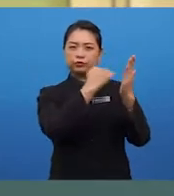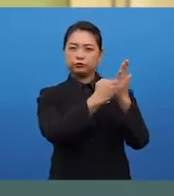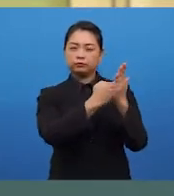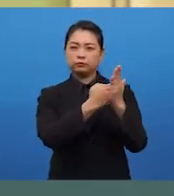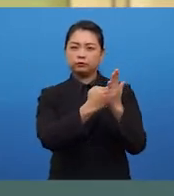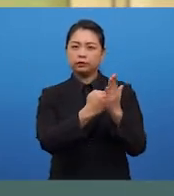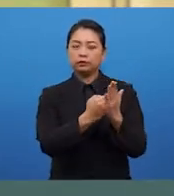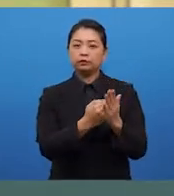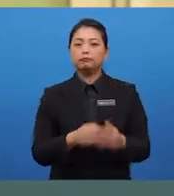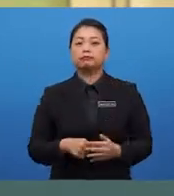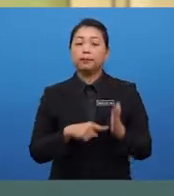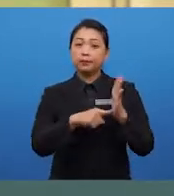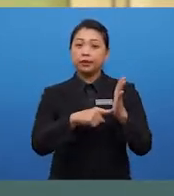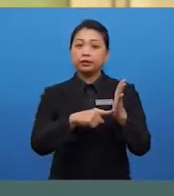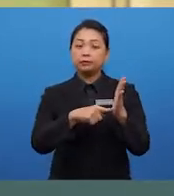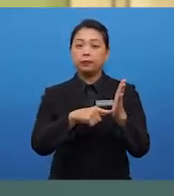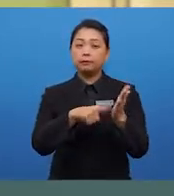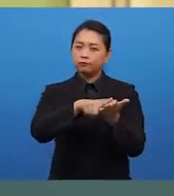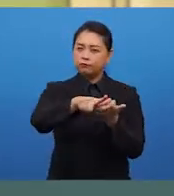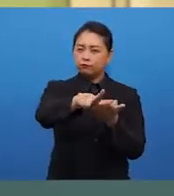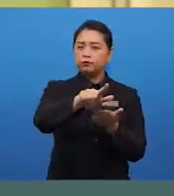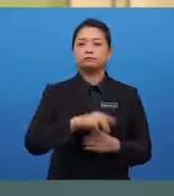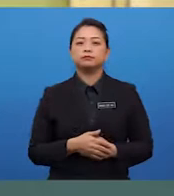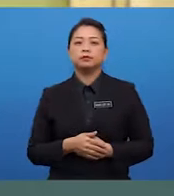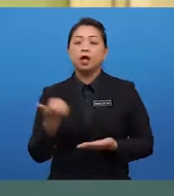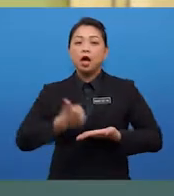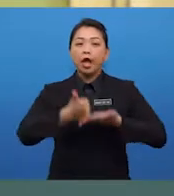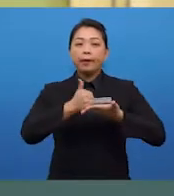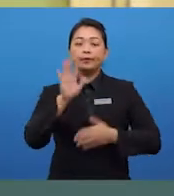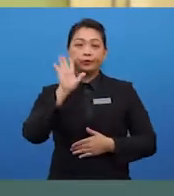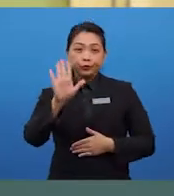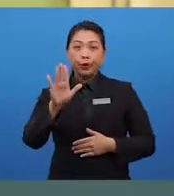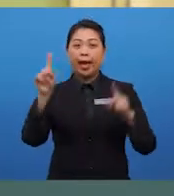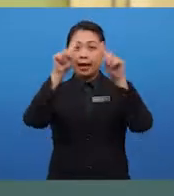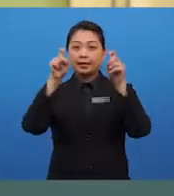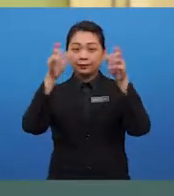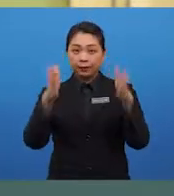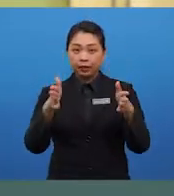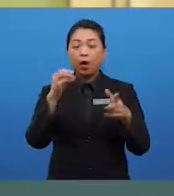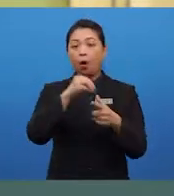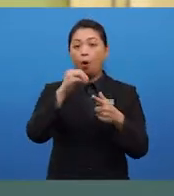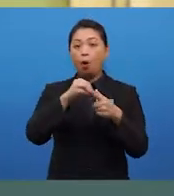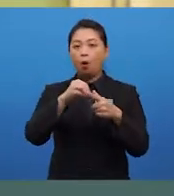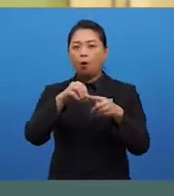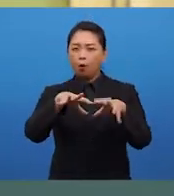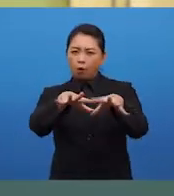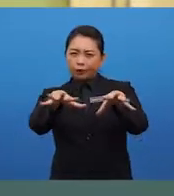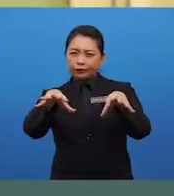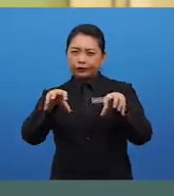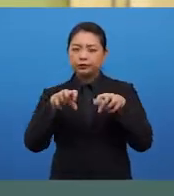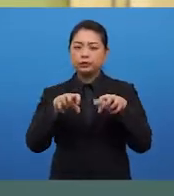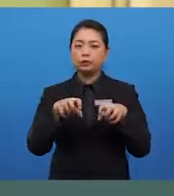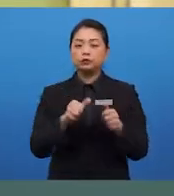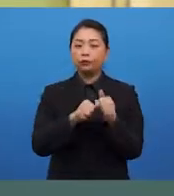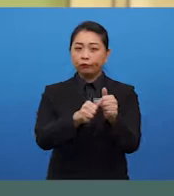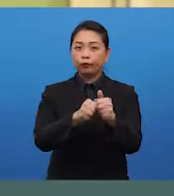fluently. This will help your examiner or audience to follow your train